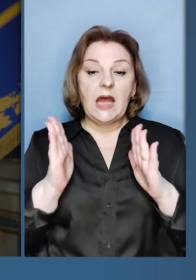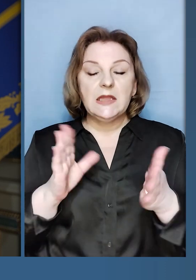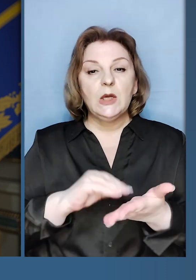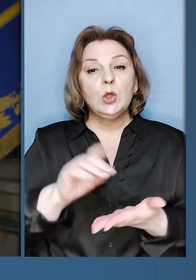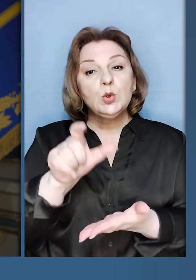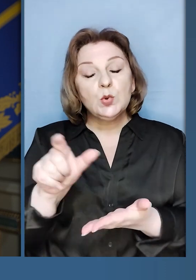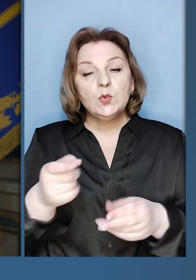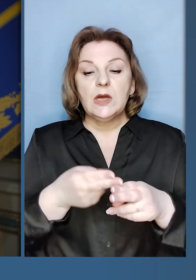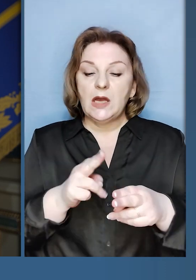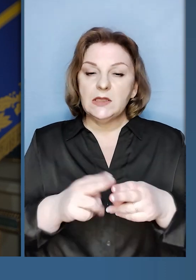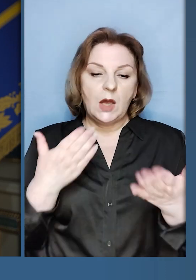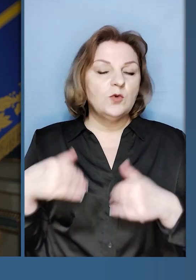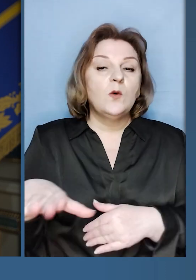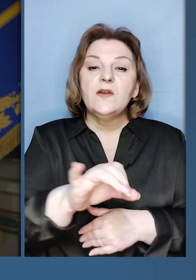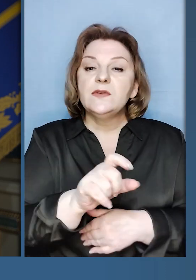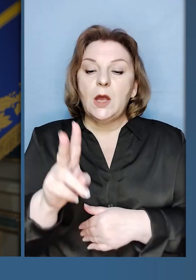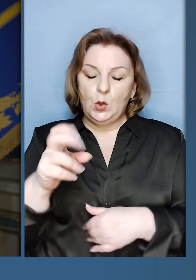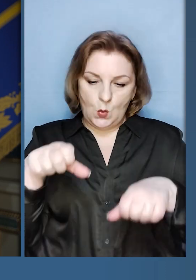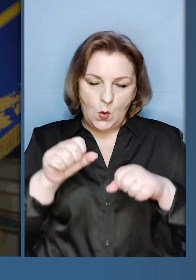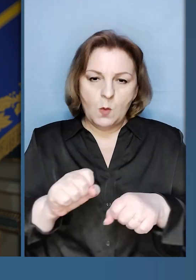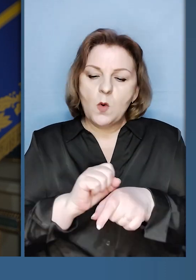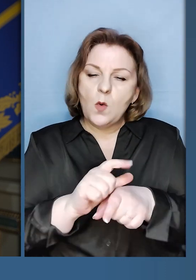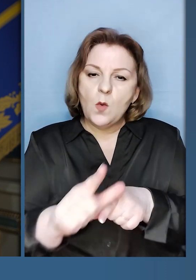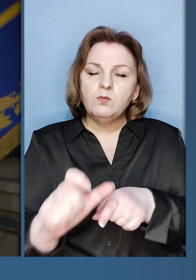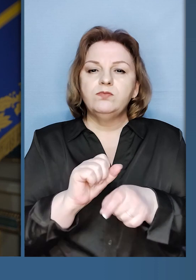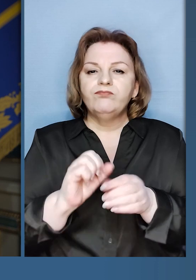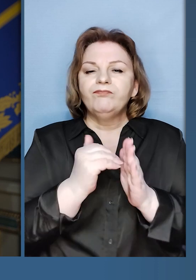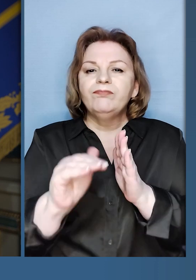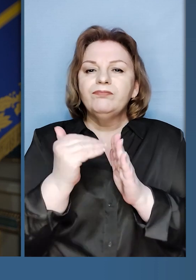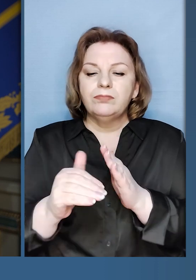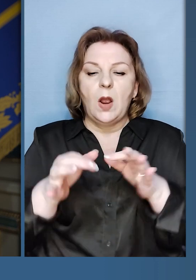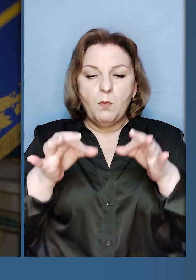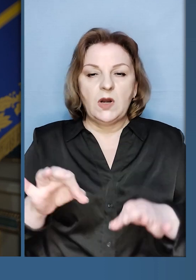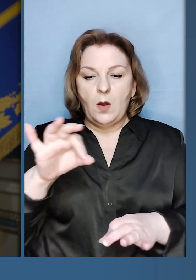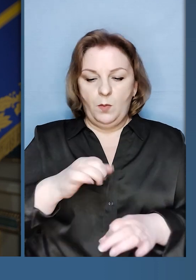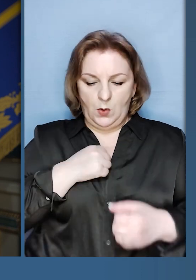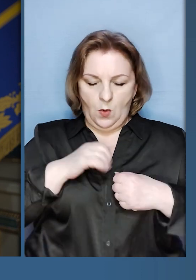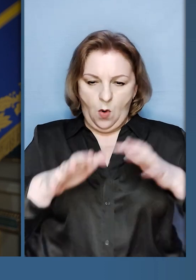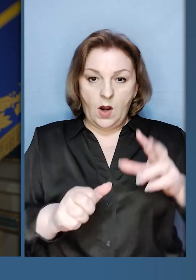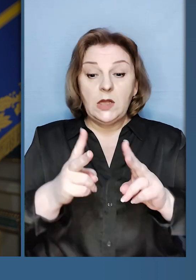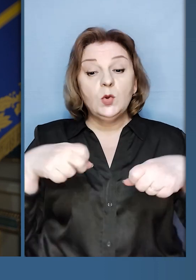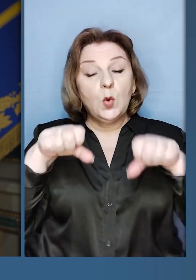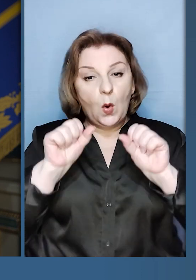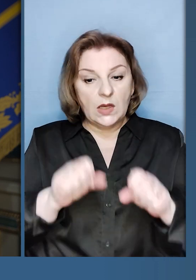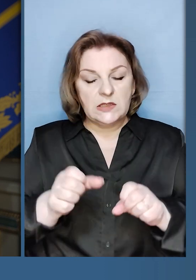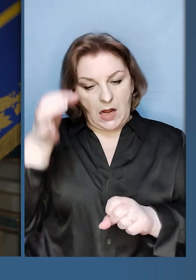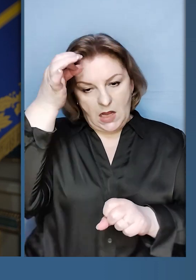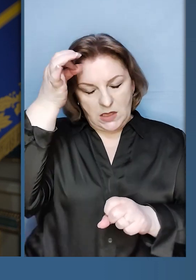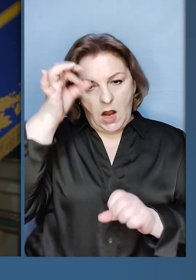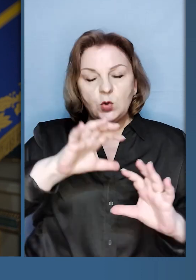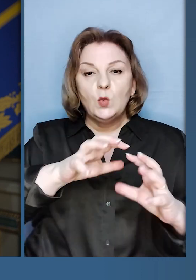Це стосується не лише журналістів, це стосується усіх, хто може поширювати правду про агресію, хто